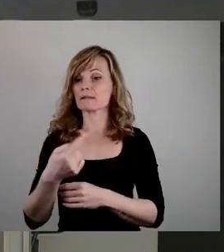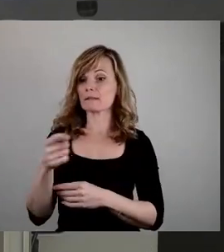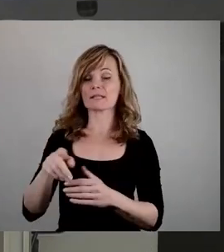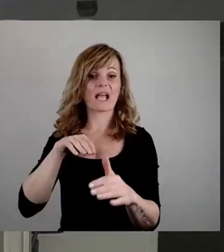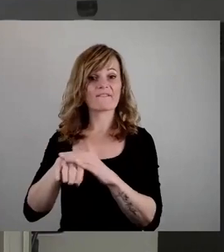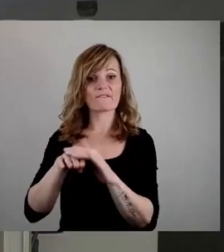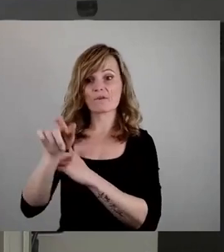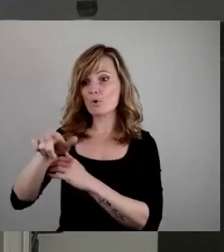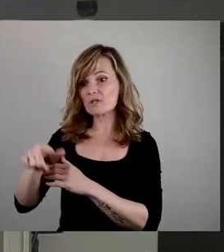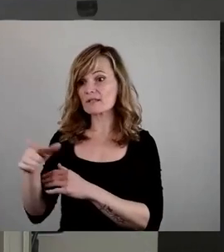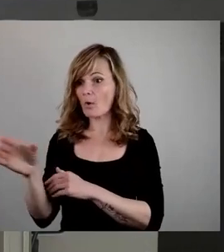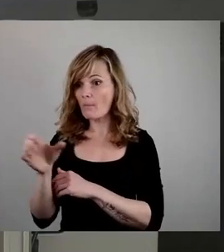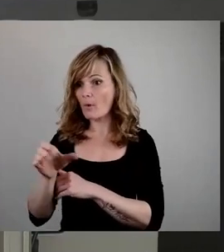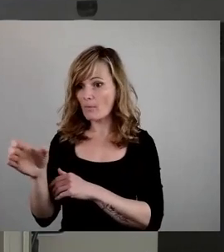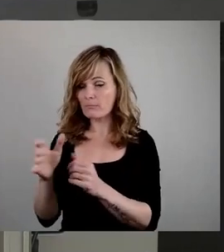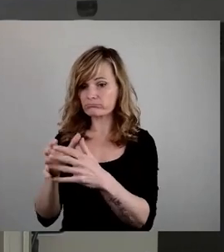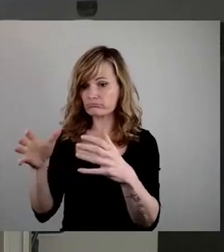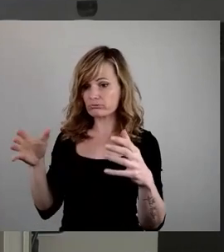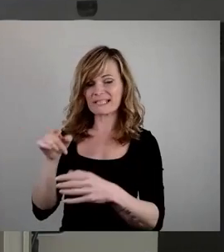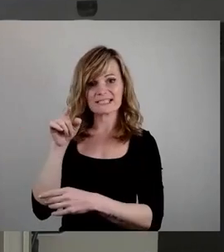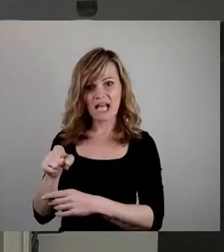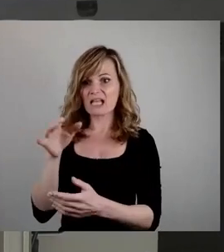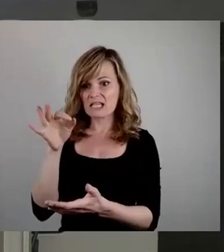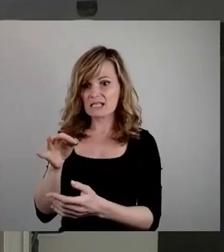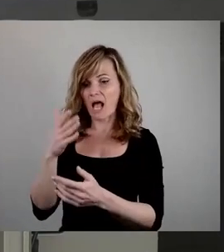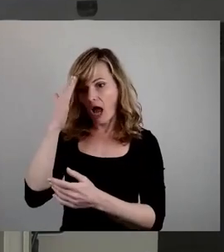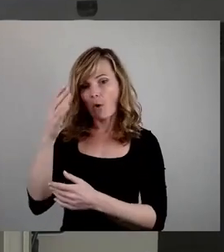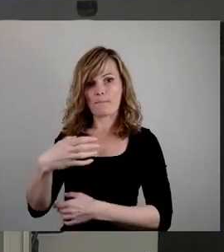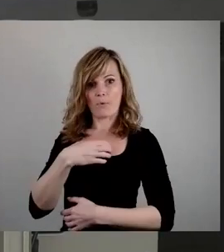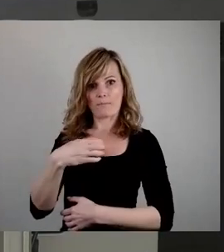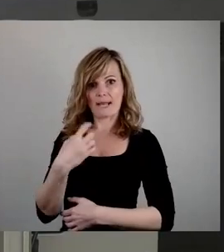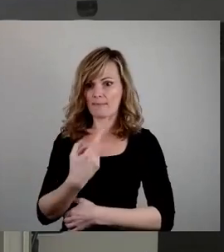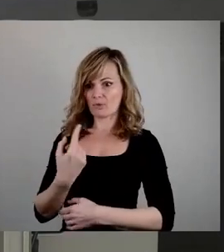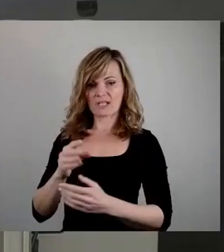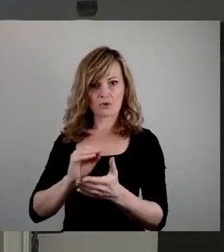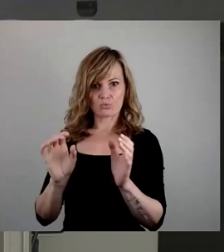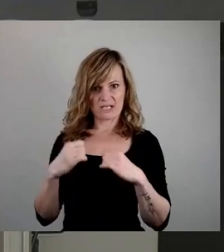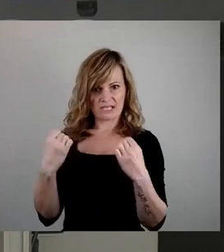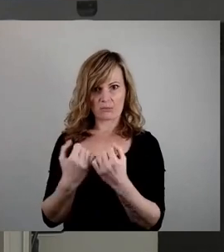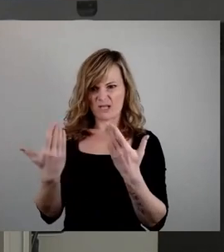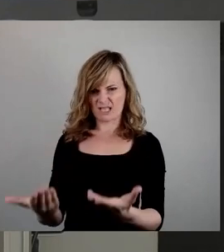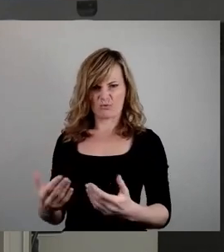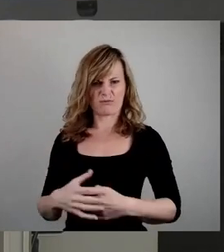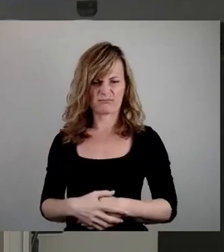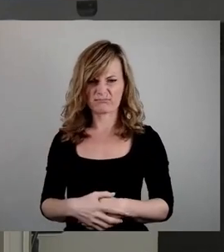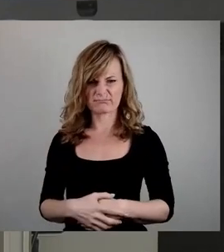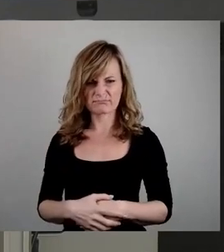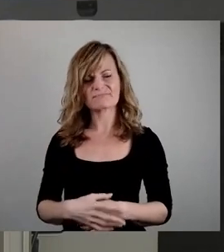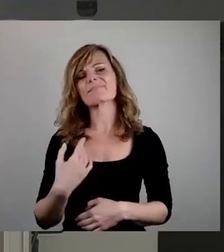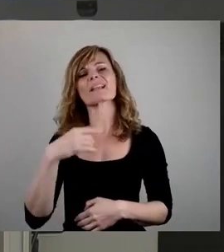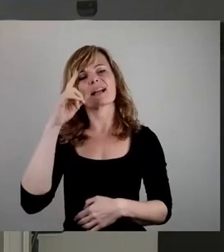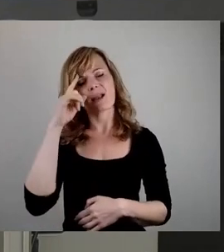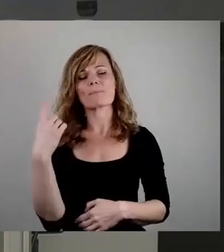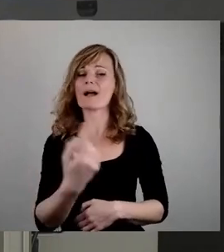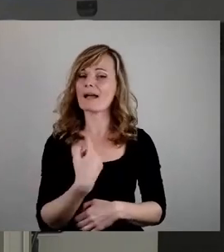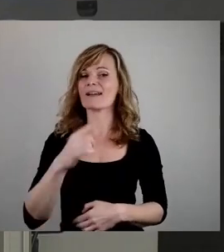Geflüchtete, hinzukommende Schülerinnen wären sozusagen das Kernproblem unserer Schulsituation. Ich glaube, wir wissen alle und